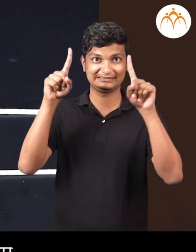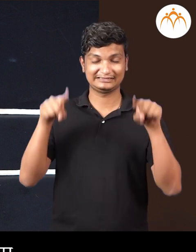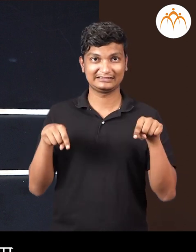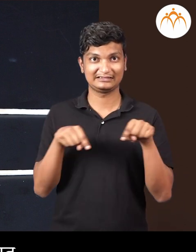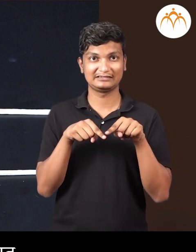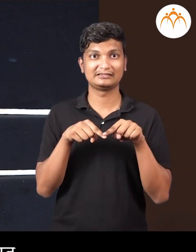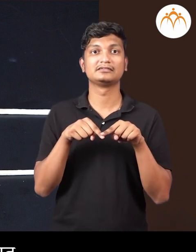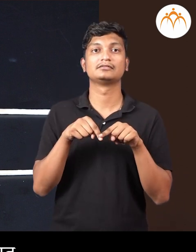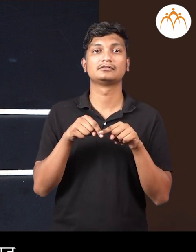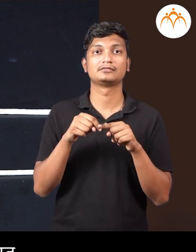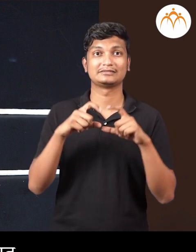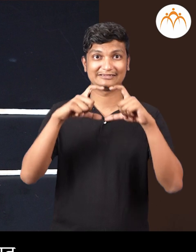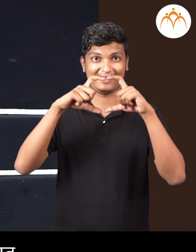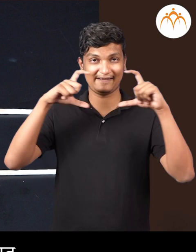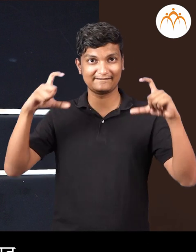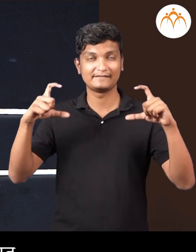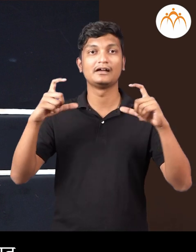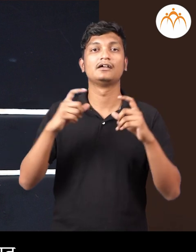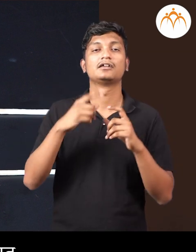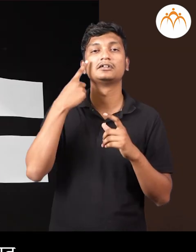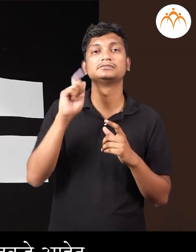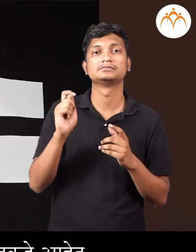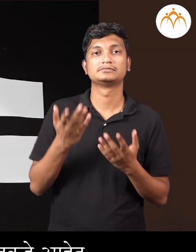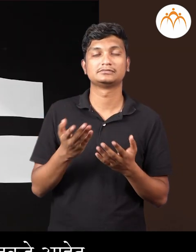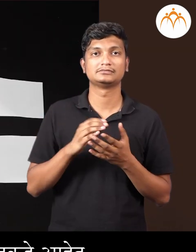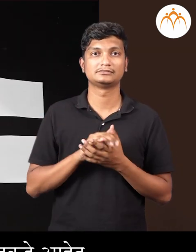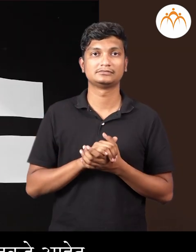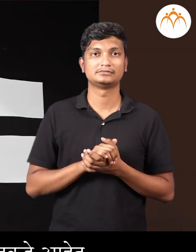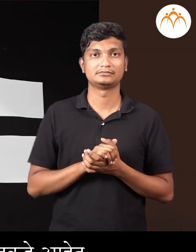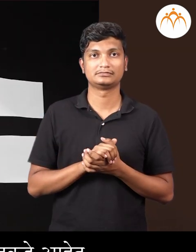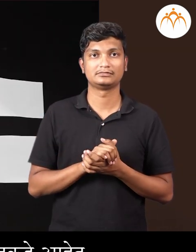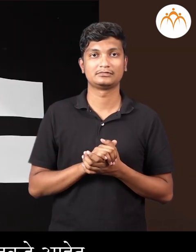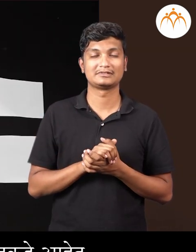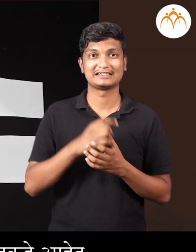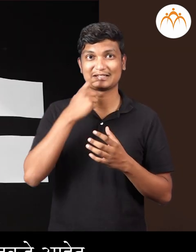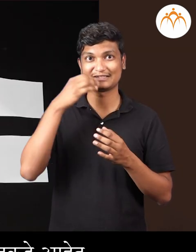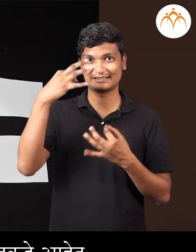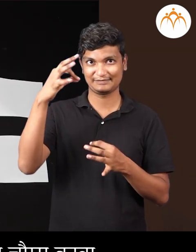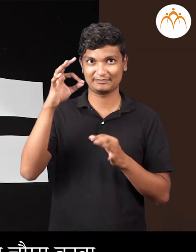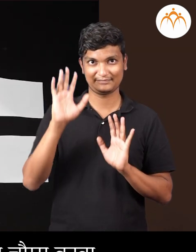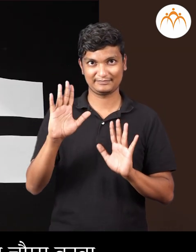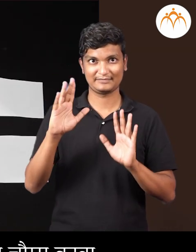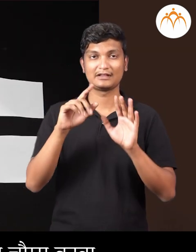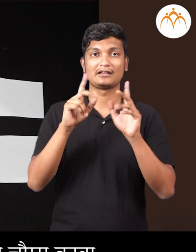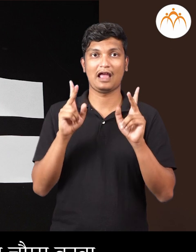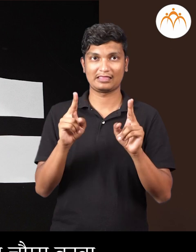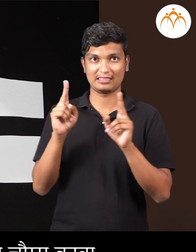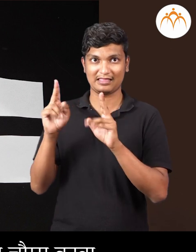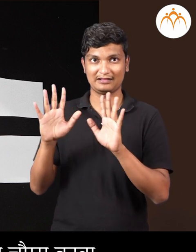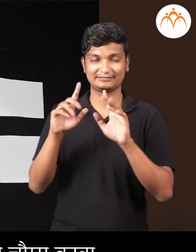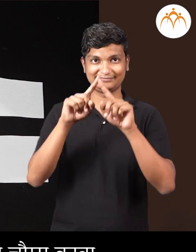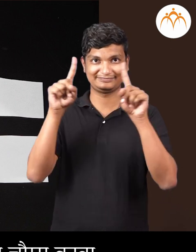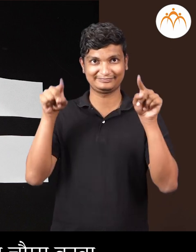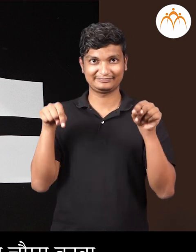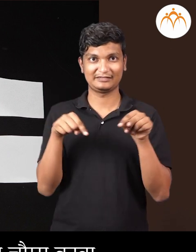बनवा सगयात मोठा आयत बनवा है कागदाचे 10 चुको नी तुकडे आहेत एक मेकान शेजारी थेवन